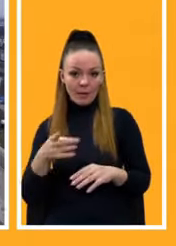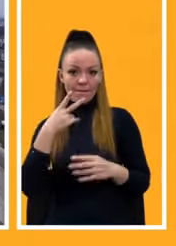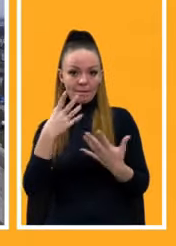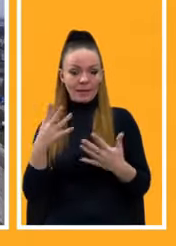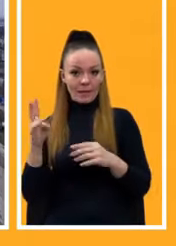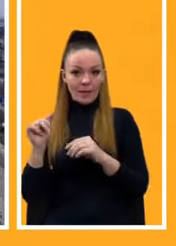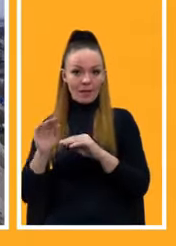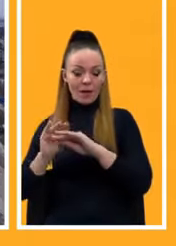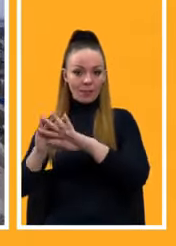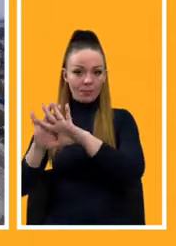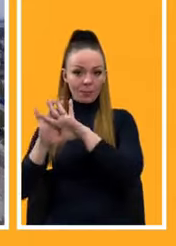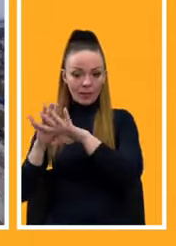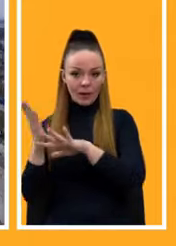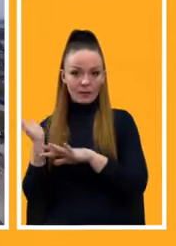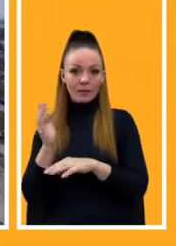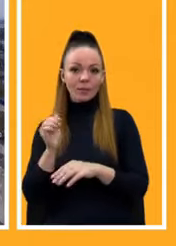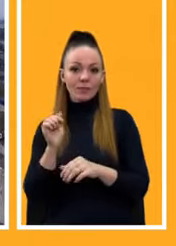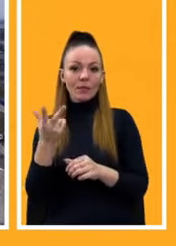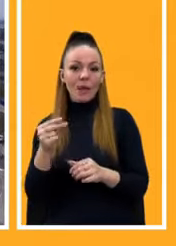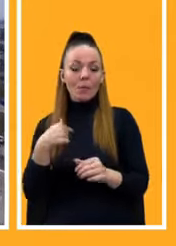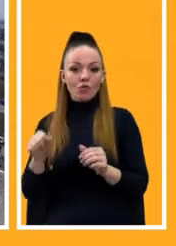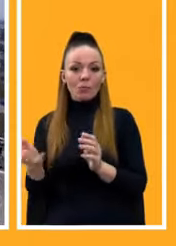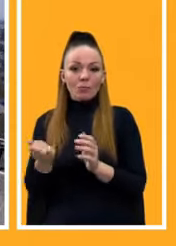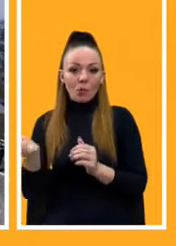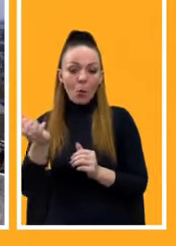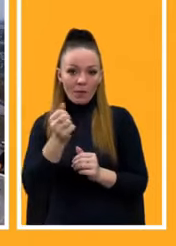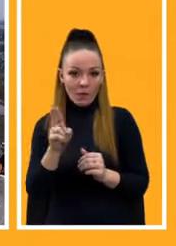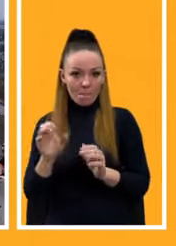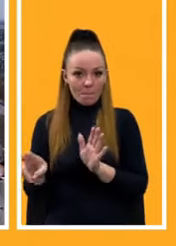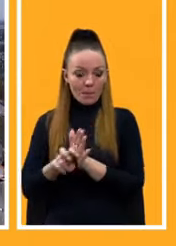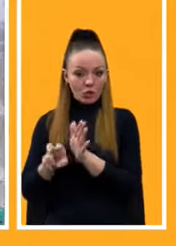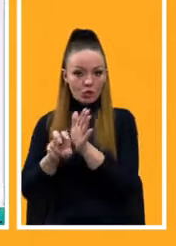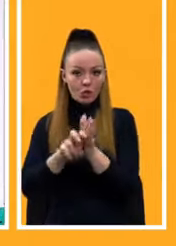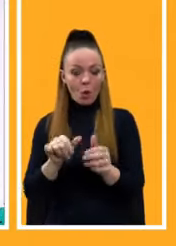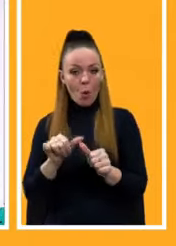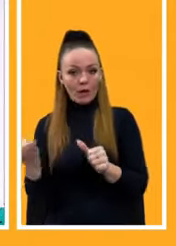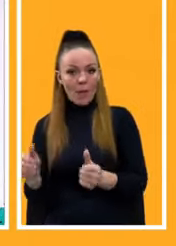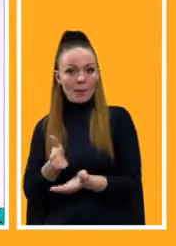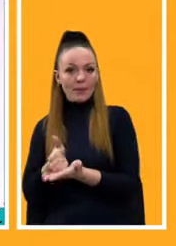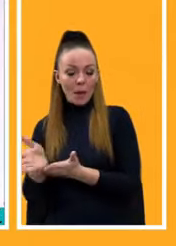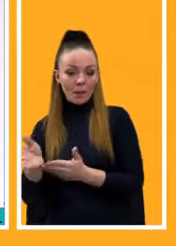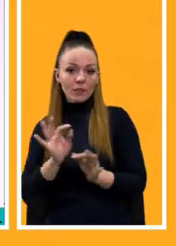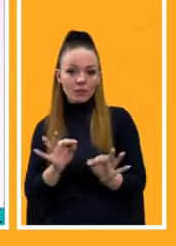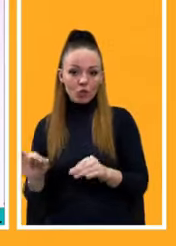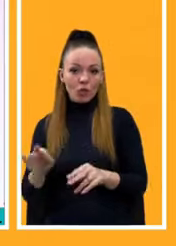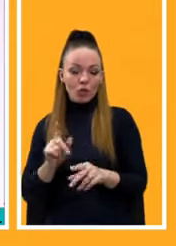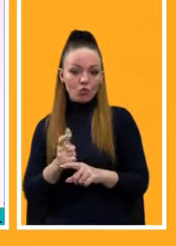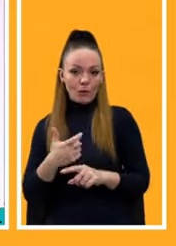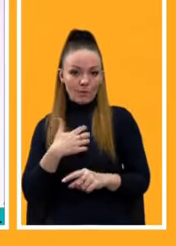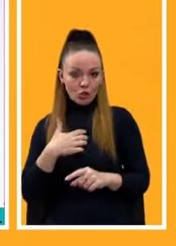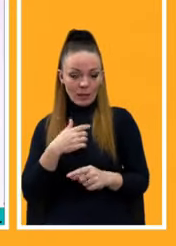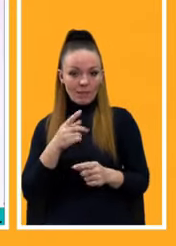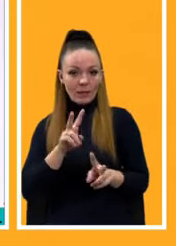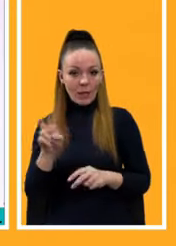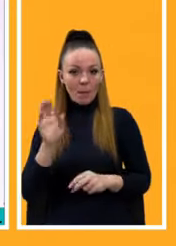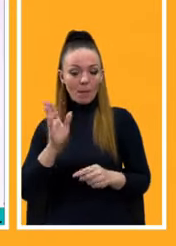де потенційно ми можемо підхоплювати пасажирів. Окремий напрямок, звичайно, це інша важлива тема, вона буде детальна